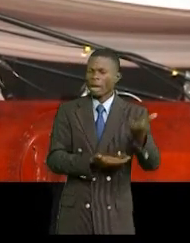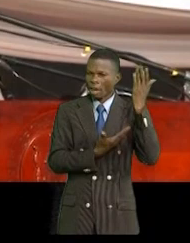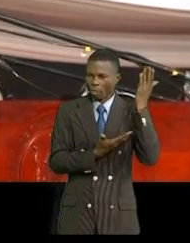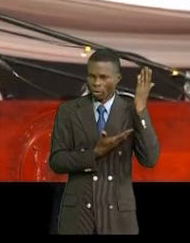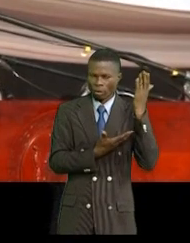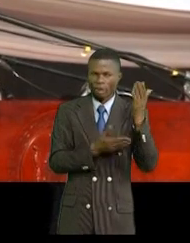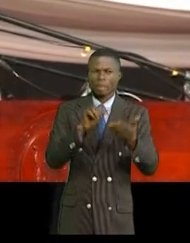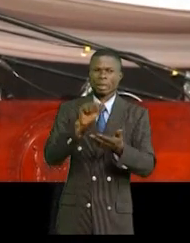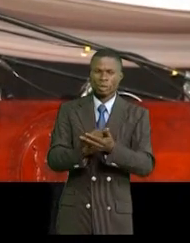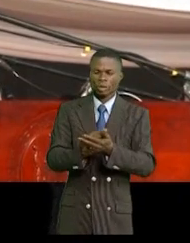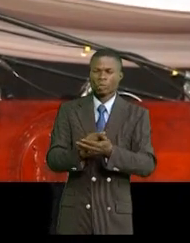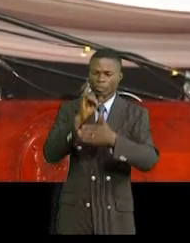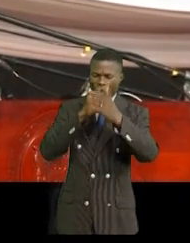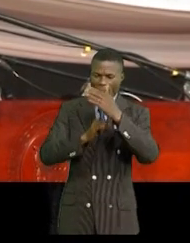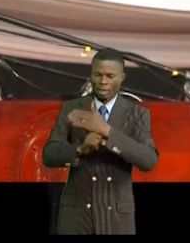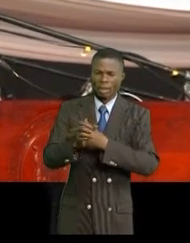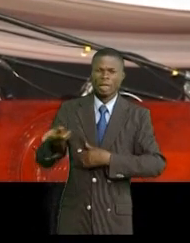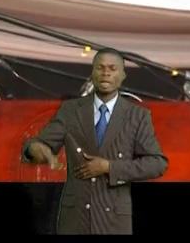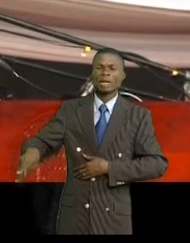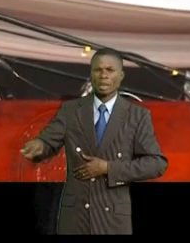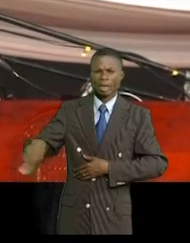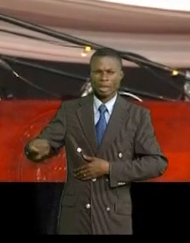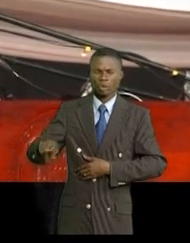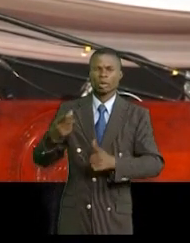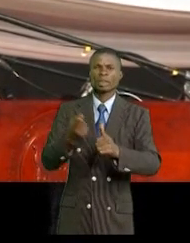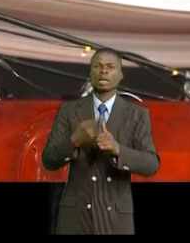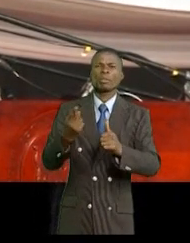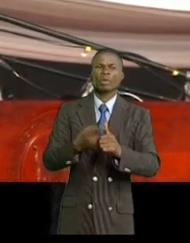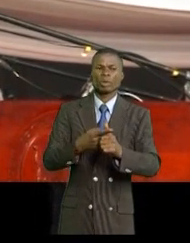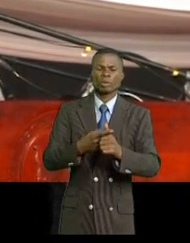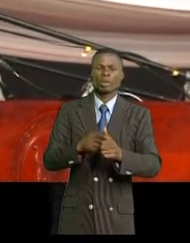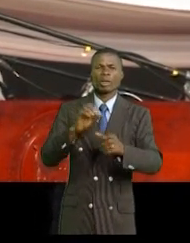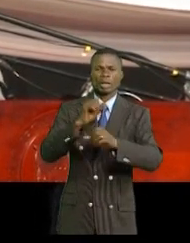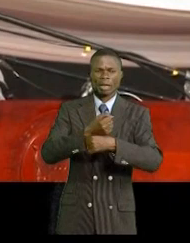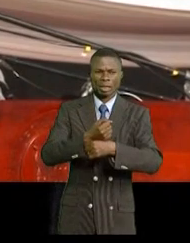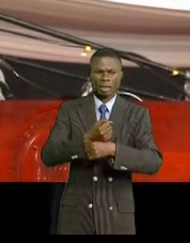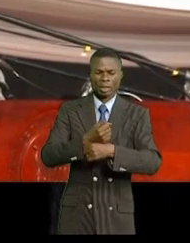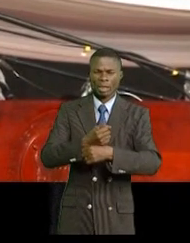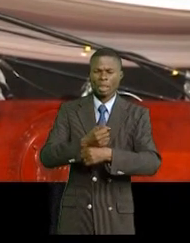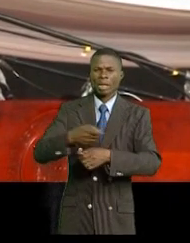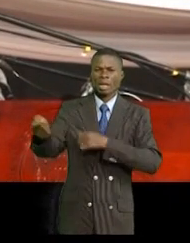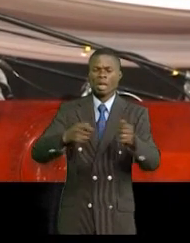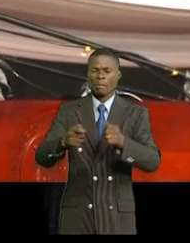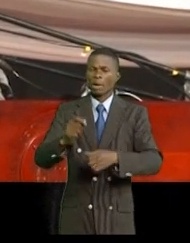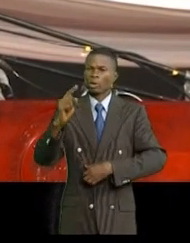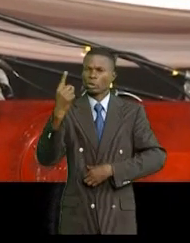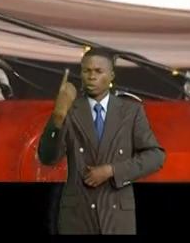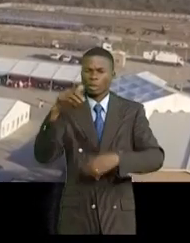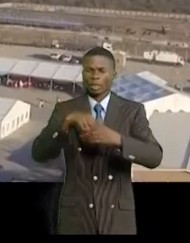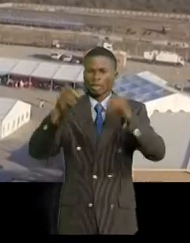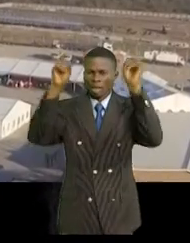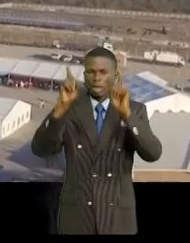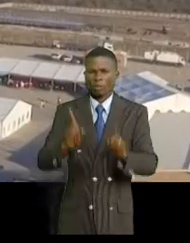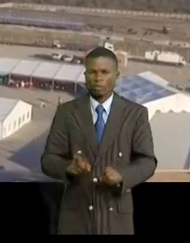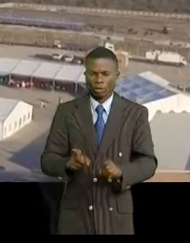est l'intégration régionale, notamment à la création d'un marché unique africain pour lequel